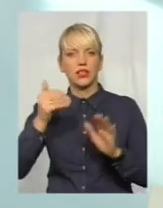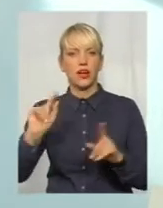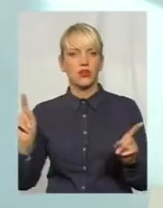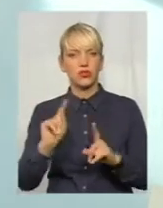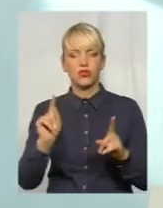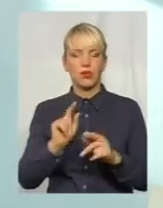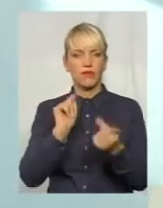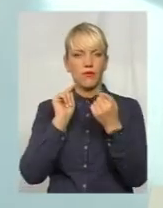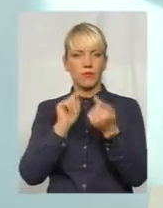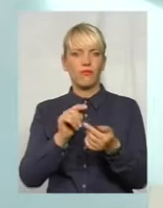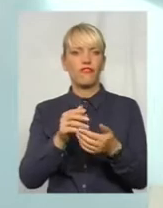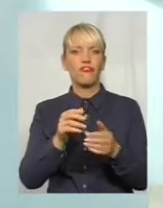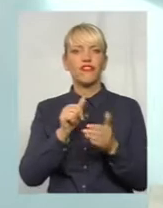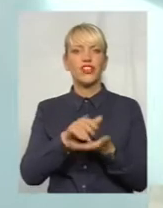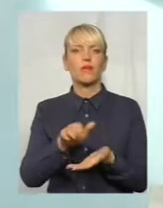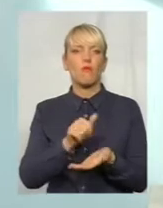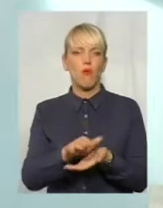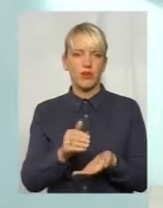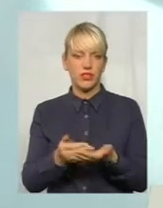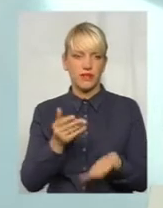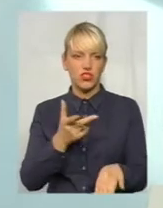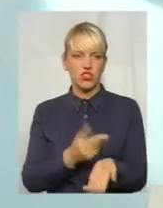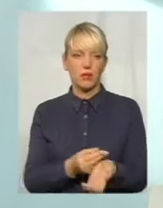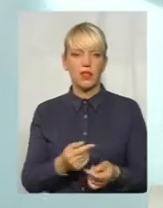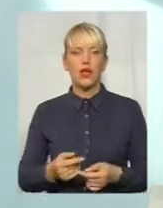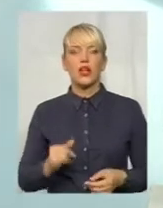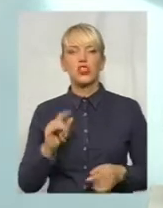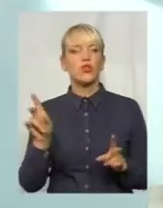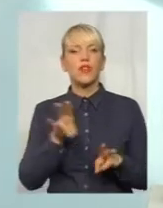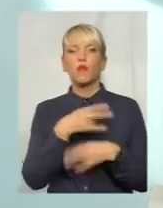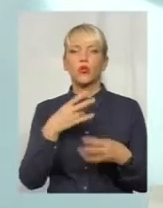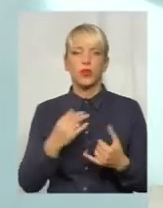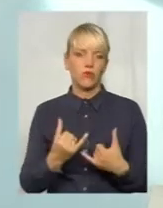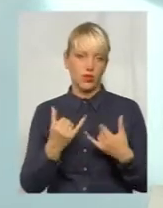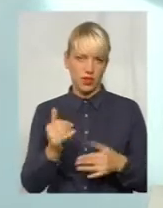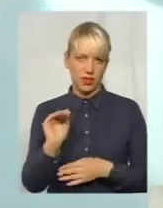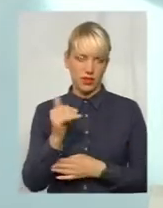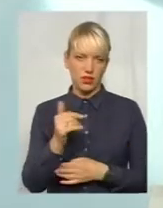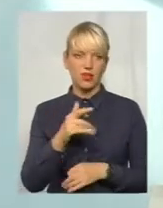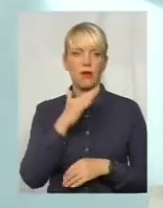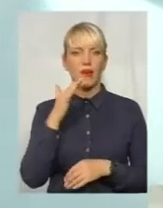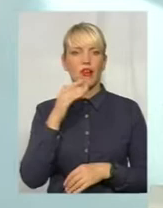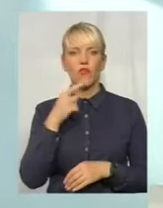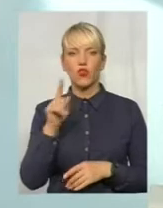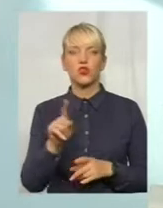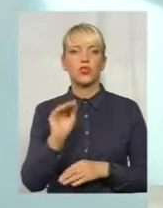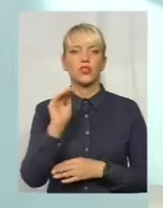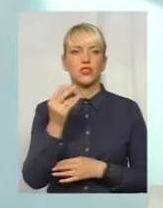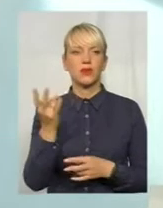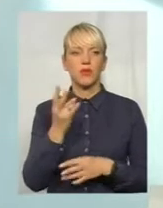профілактичних щеплень, як таких, що не потрібні дитині. Більшості говориться про те, що дитина має перехворіти,